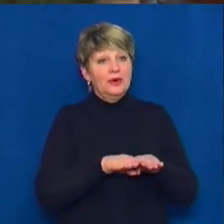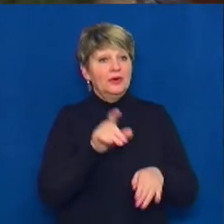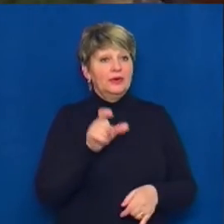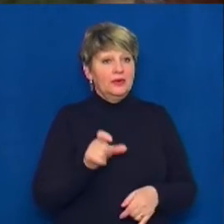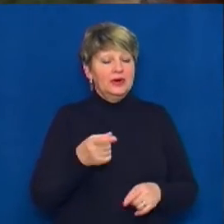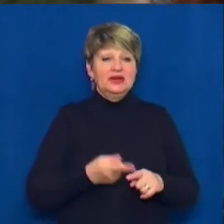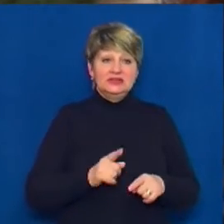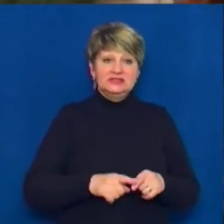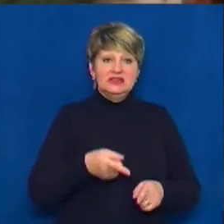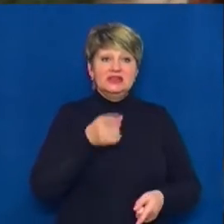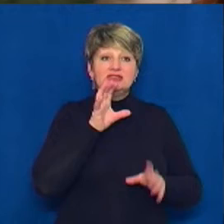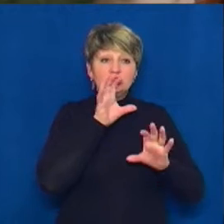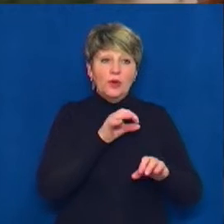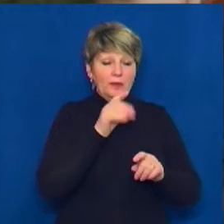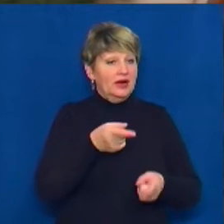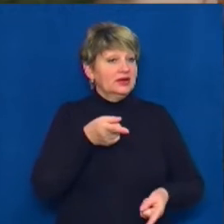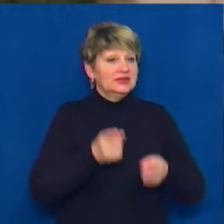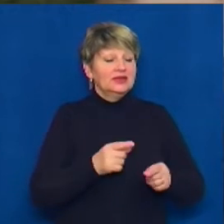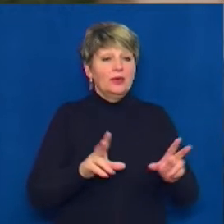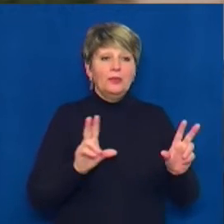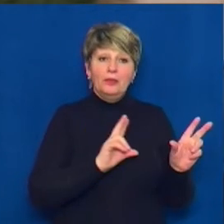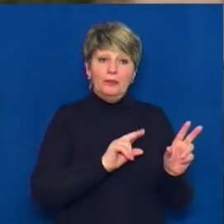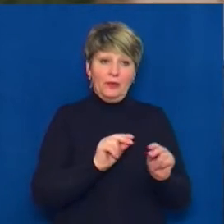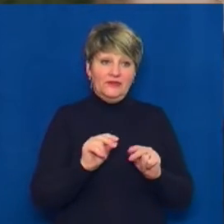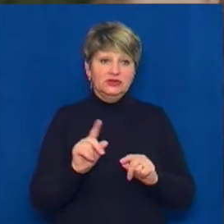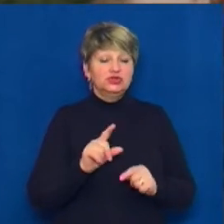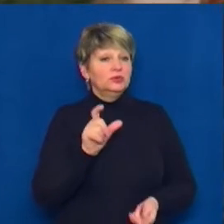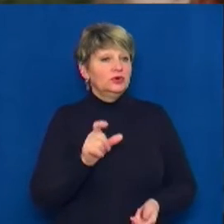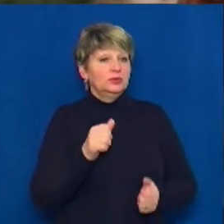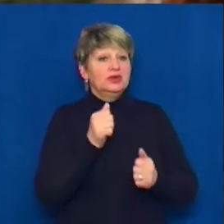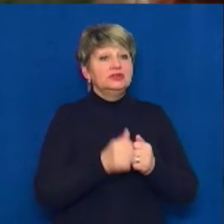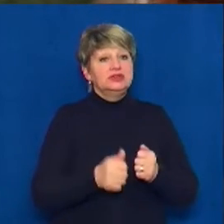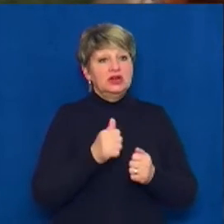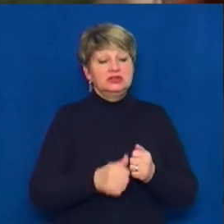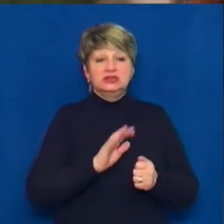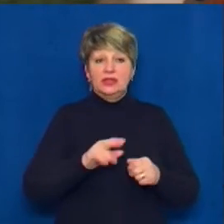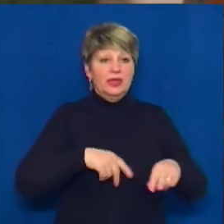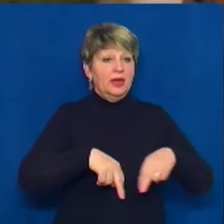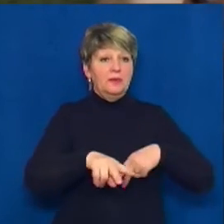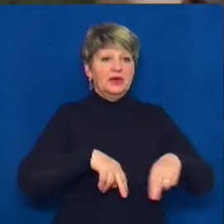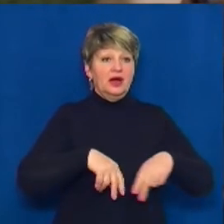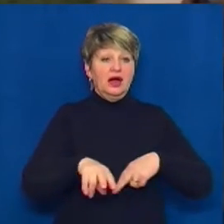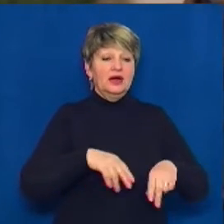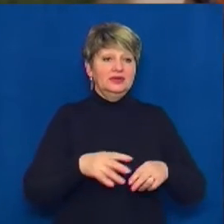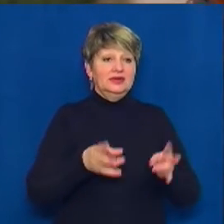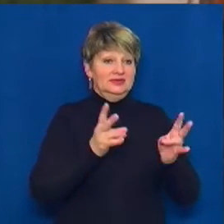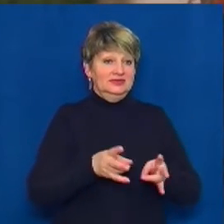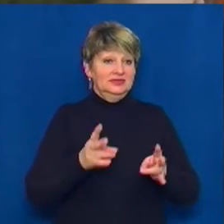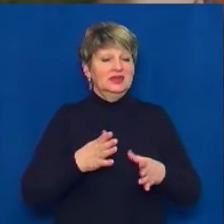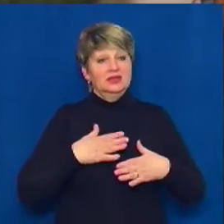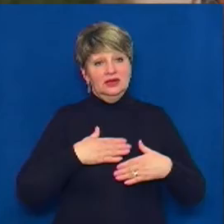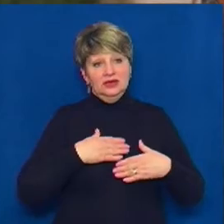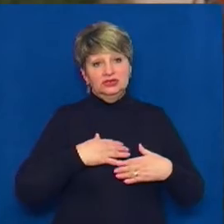насправді повезло. Хотілося б, щоб люди частіше не проходили поміж біди наших